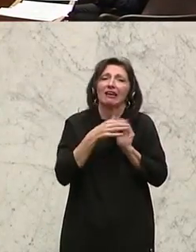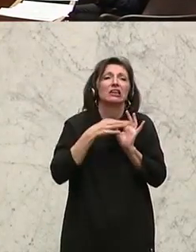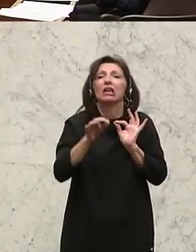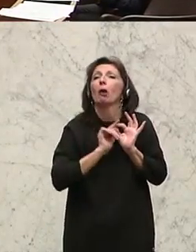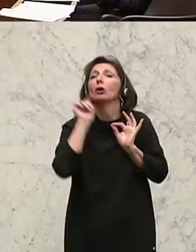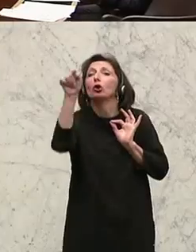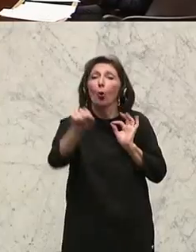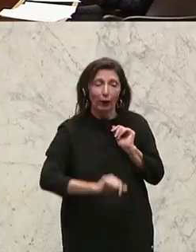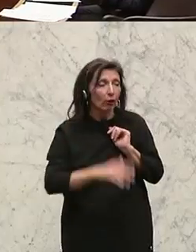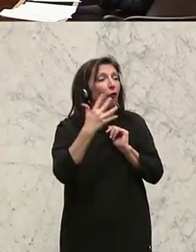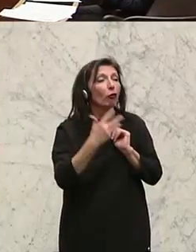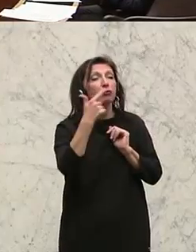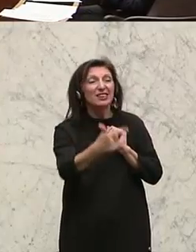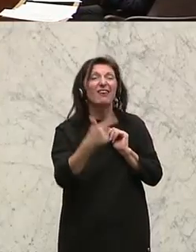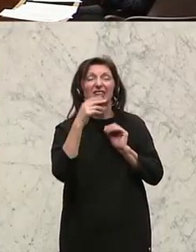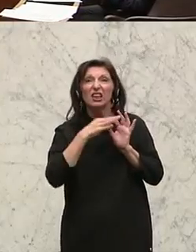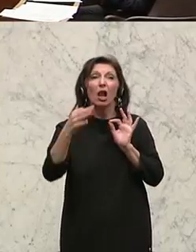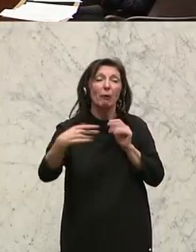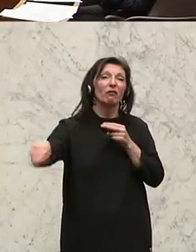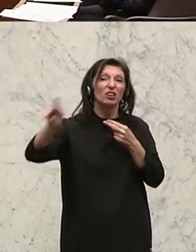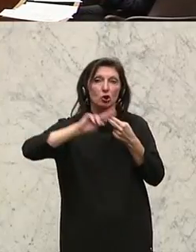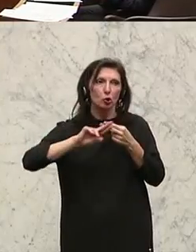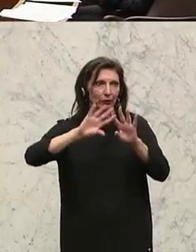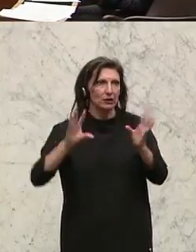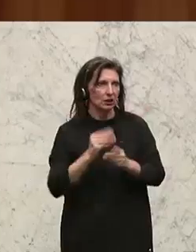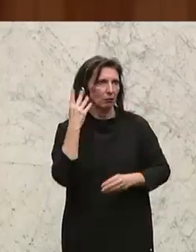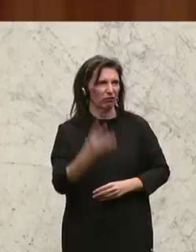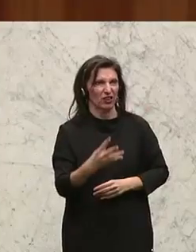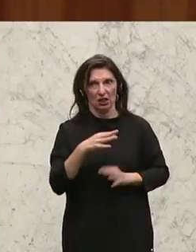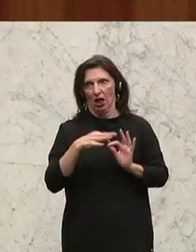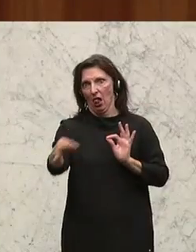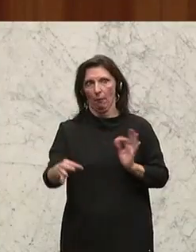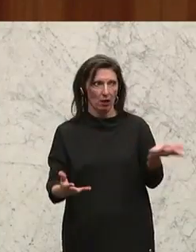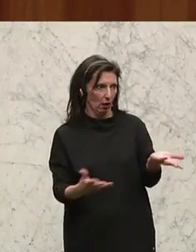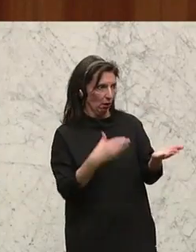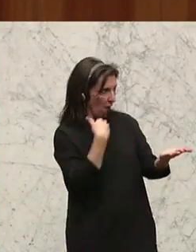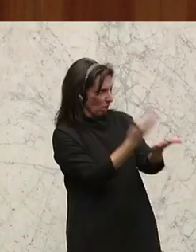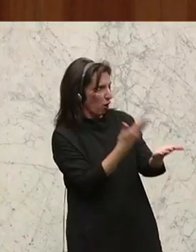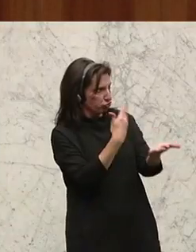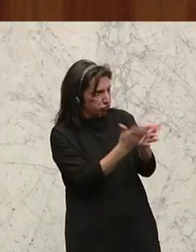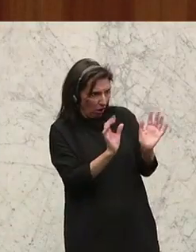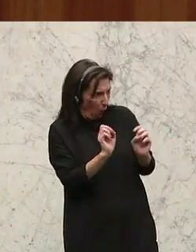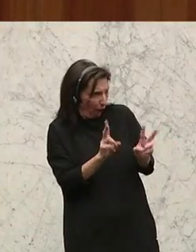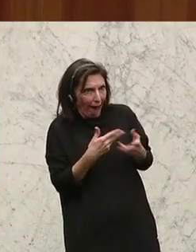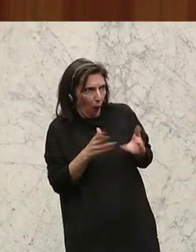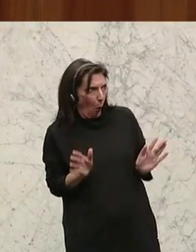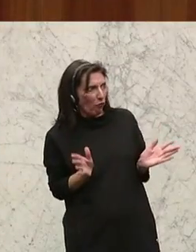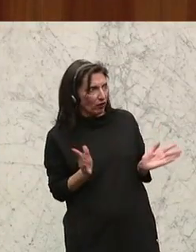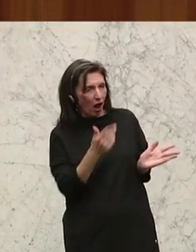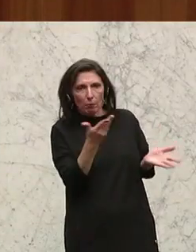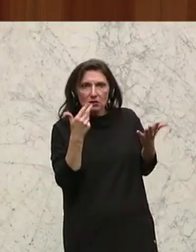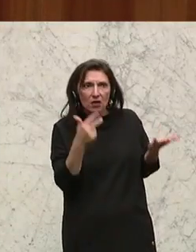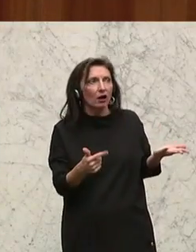hin, 25 Kilometer zurück sind 40 Kilometer. Ich versperre mich ja nicht an Ihren Vorschlägen, sondern ich sage nur, die